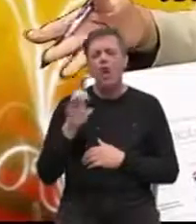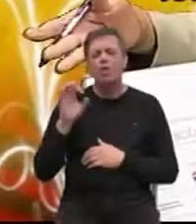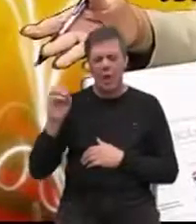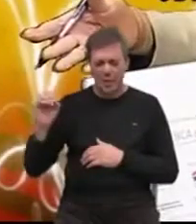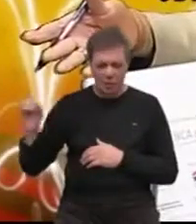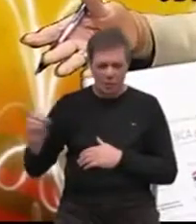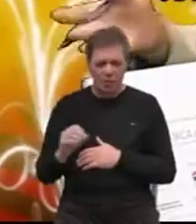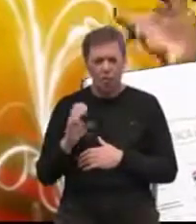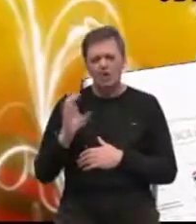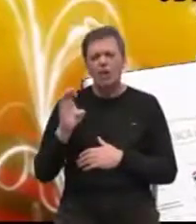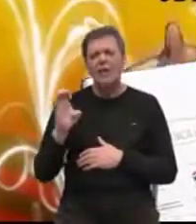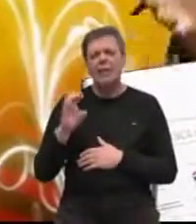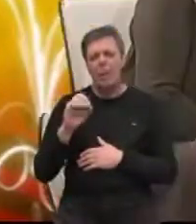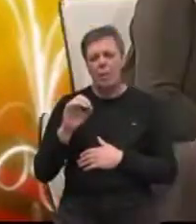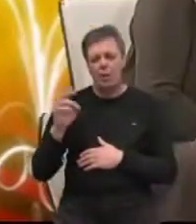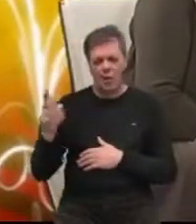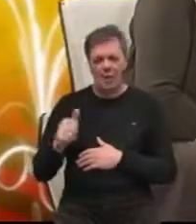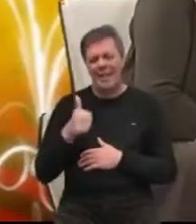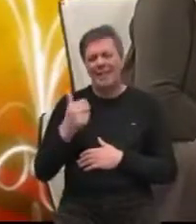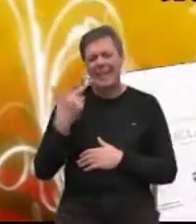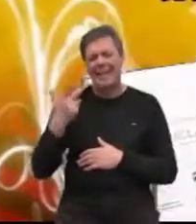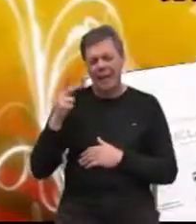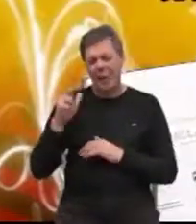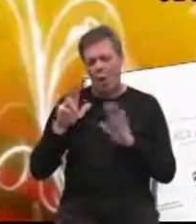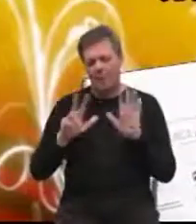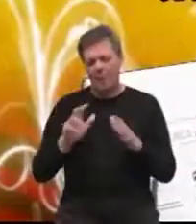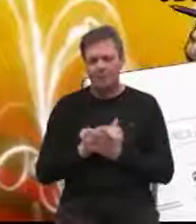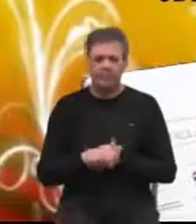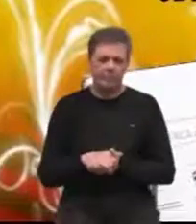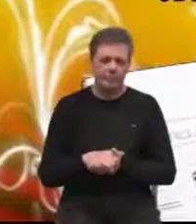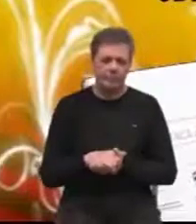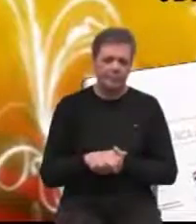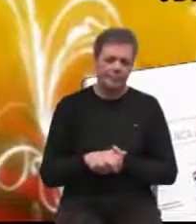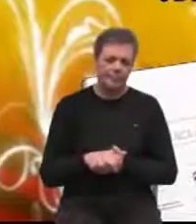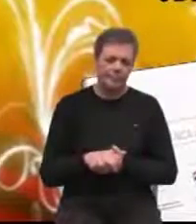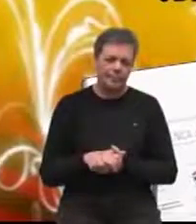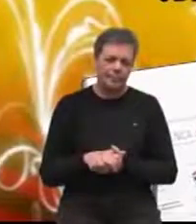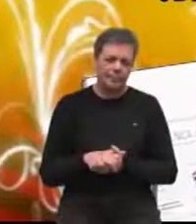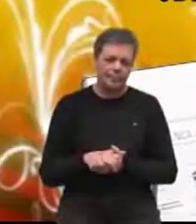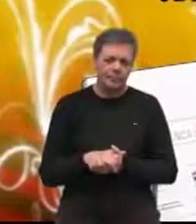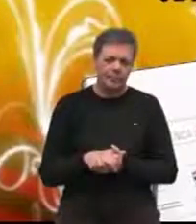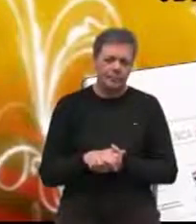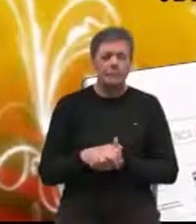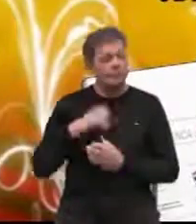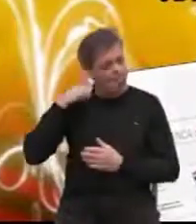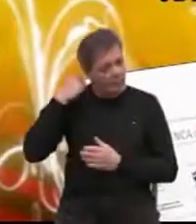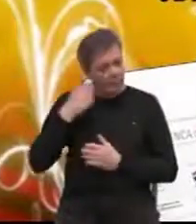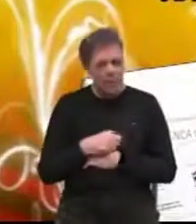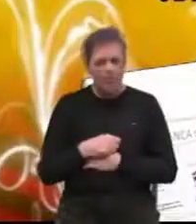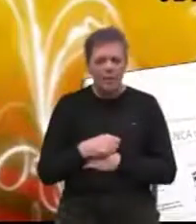400 400 138 091. Nazovite,